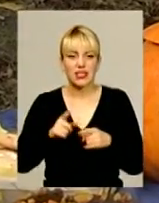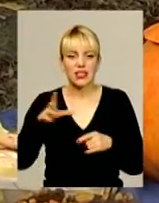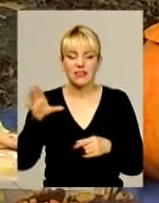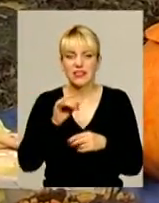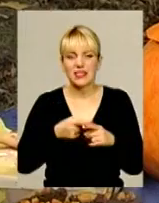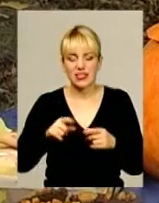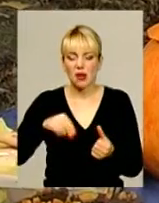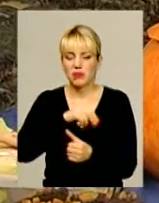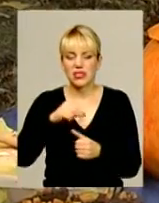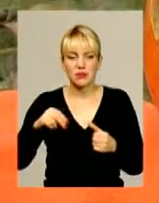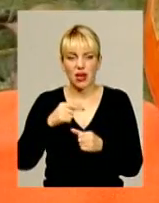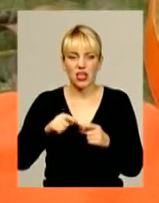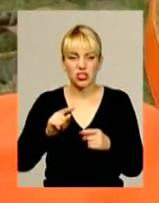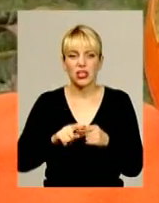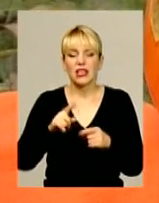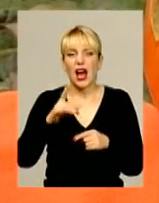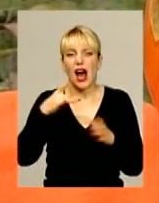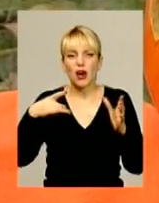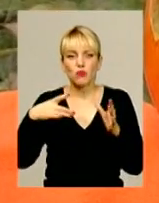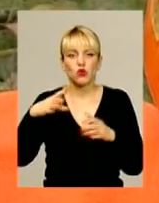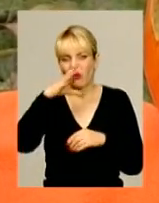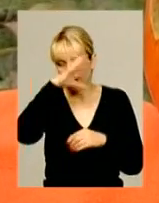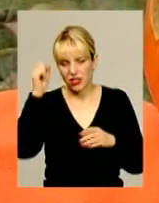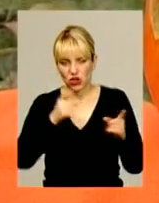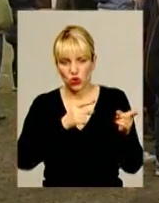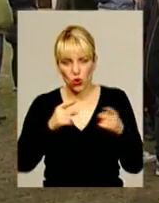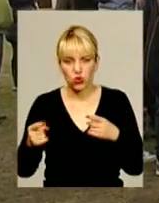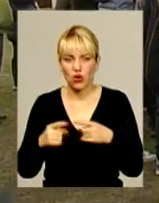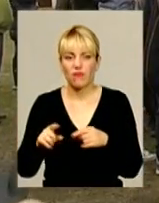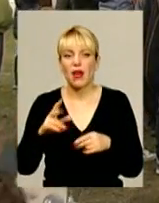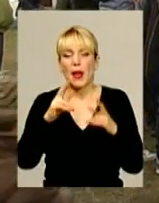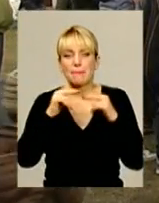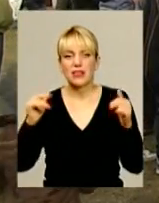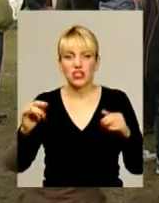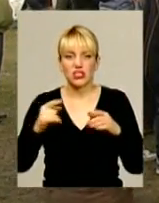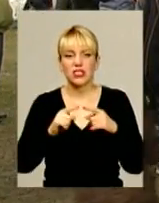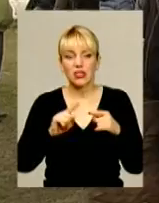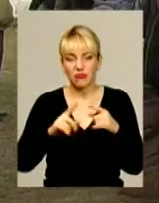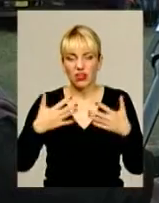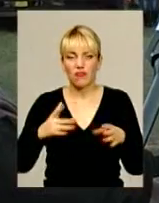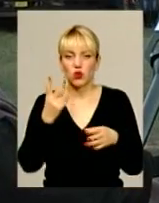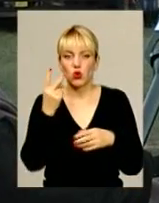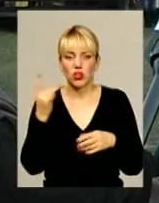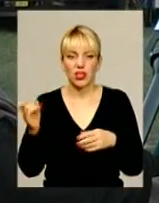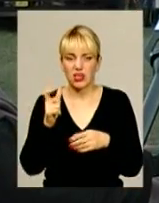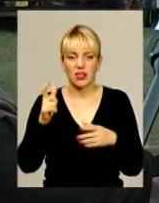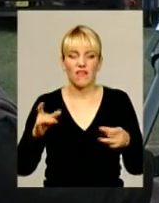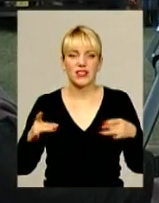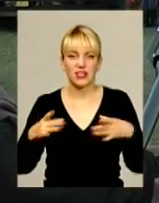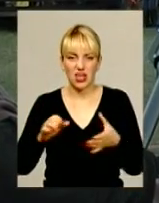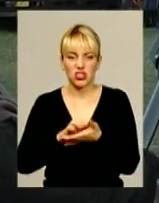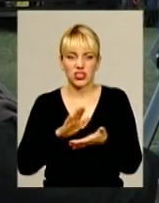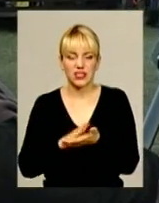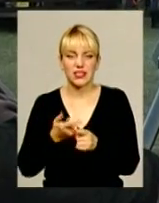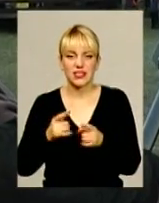присмачене ліхтарями джека. Гарбузова ніч готова. У Меджибіській фортеці вже вдруге відзначили це свято. Ми відроджуємо